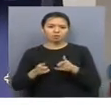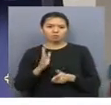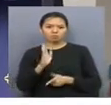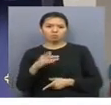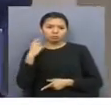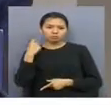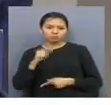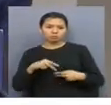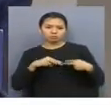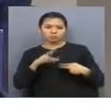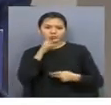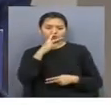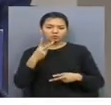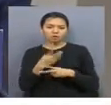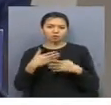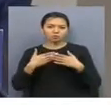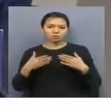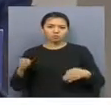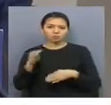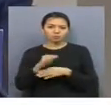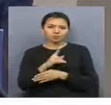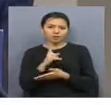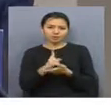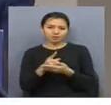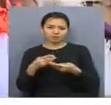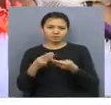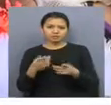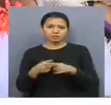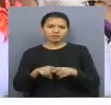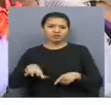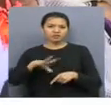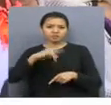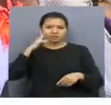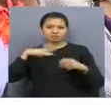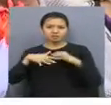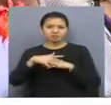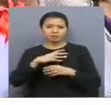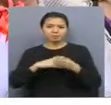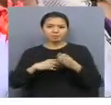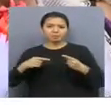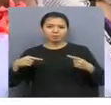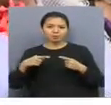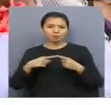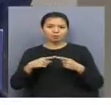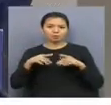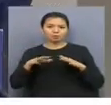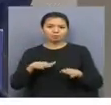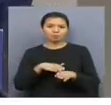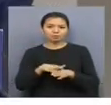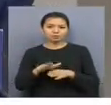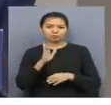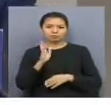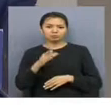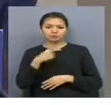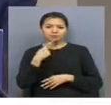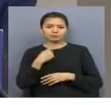мұғалімдердің еңдегі ақысын егесеге көтеру туралы міндеттер қойды. Мұның бәрі Қазақстанның әлемдік қоғамдастыққа лайықты орналуына бағытталған деп